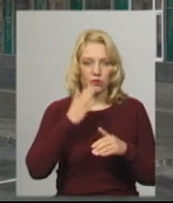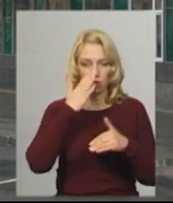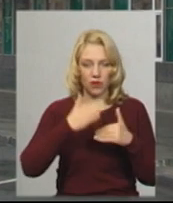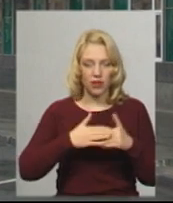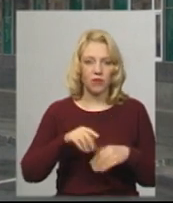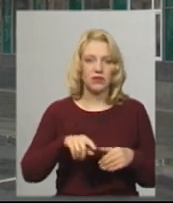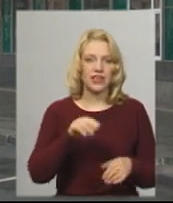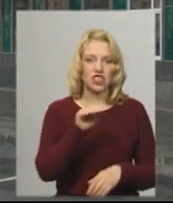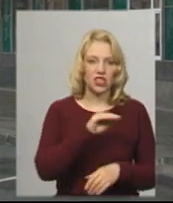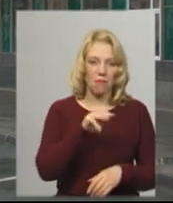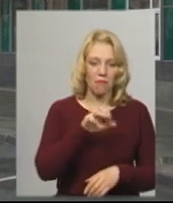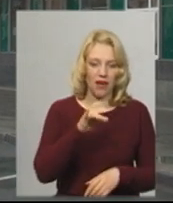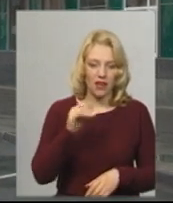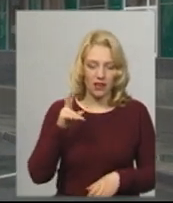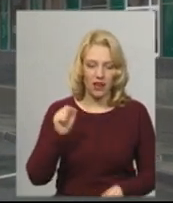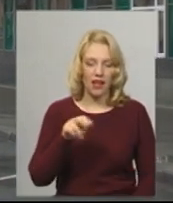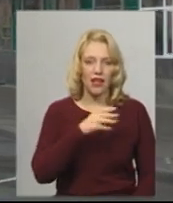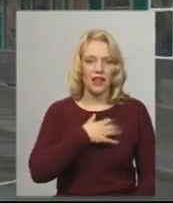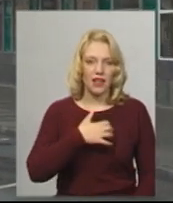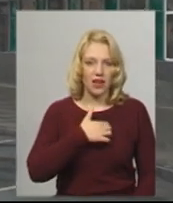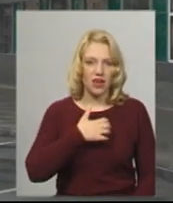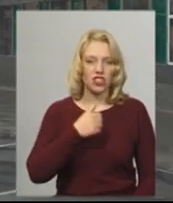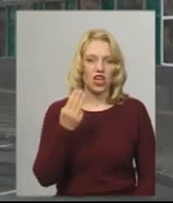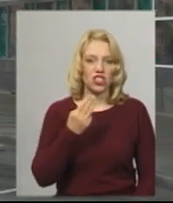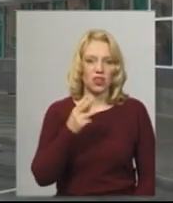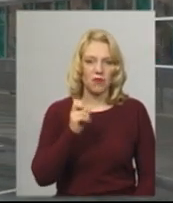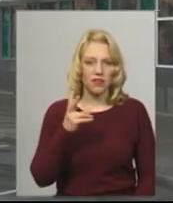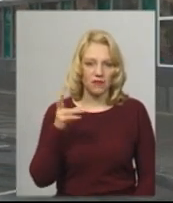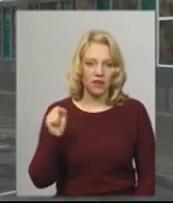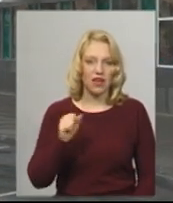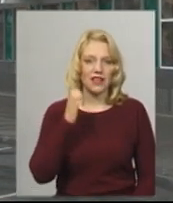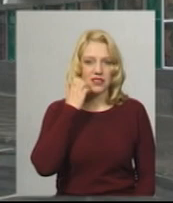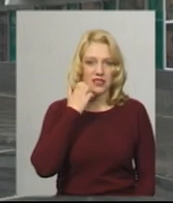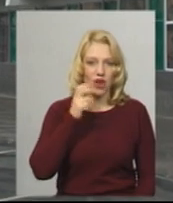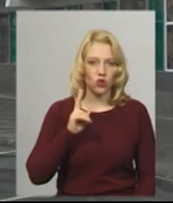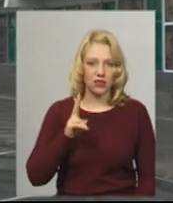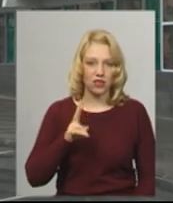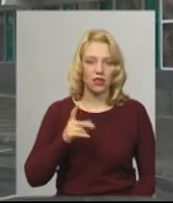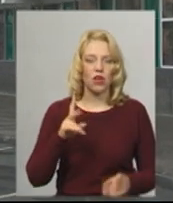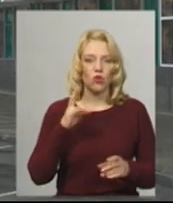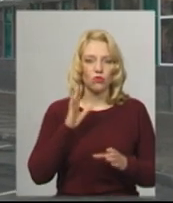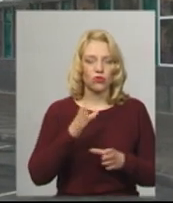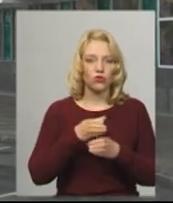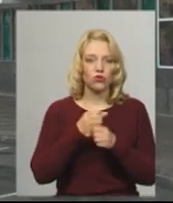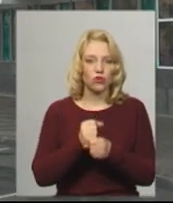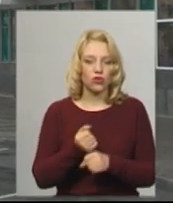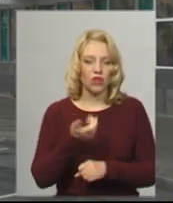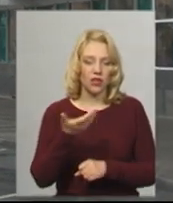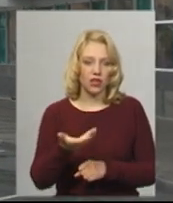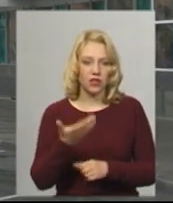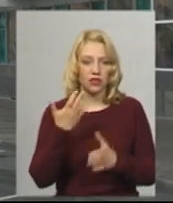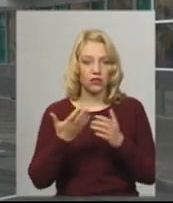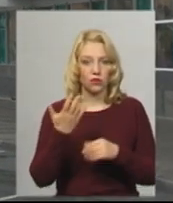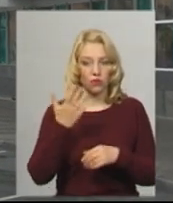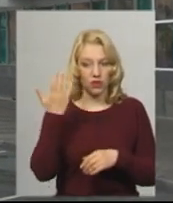Дожмеренки, Деражні, Шепетівки, Старокостантинова. Але буде схорочена кількість рейсів. Якщо у нас планувалися всі 18